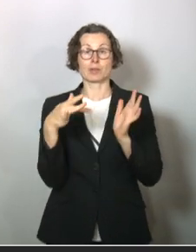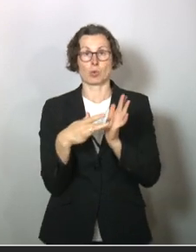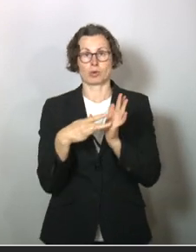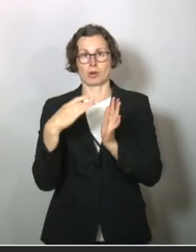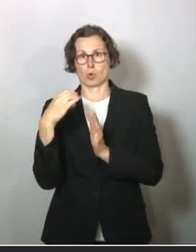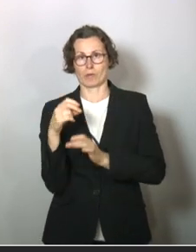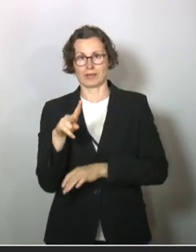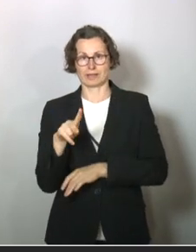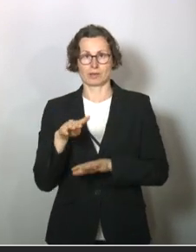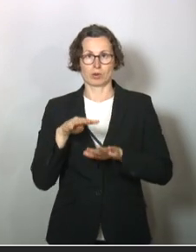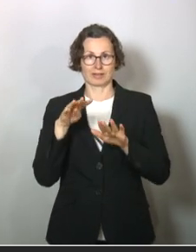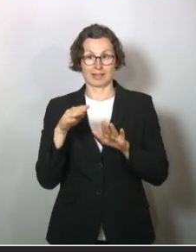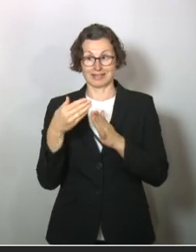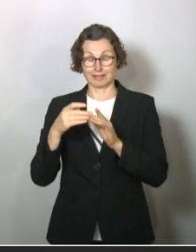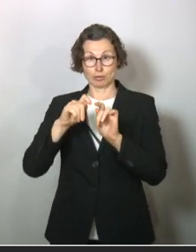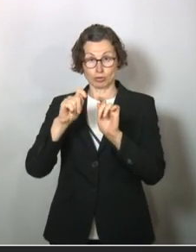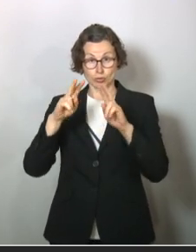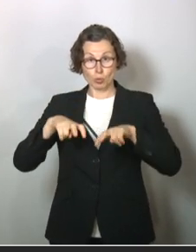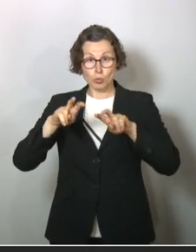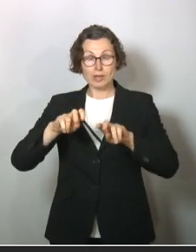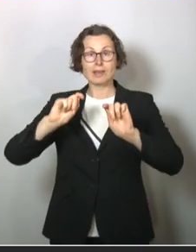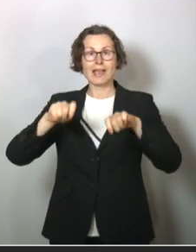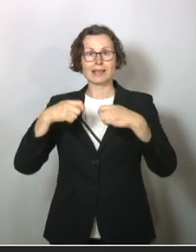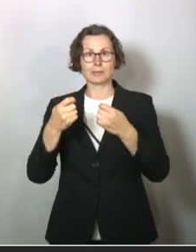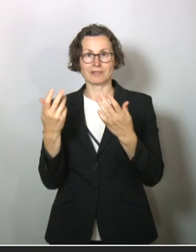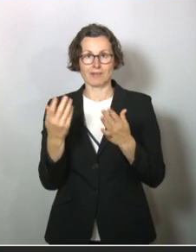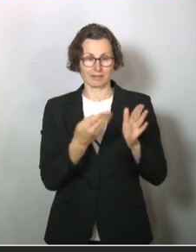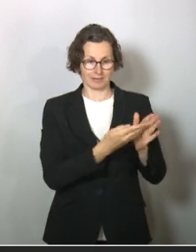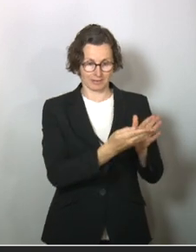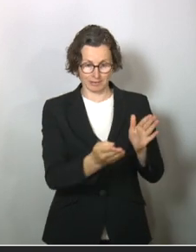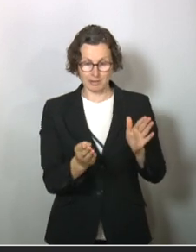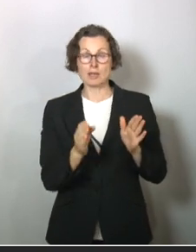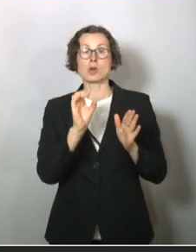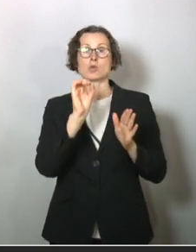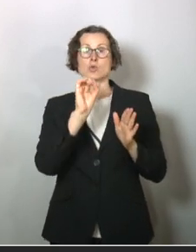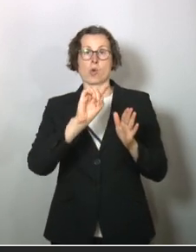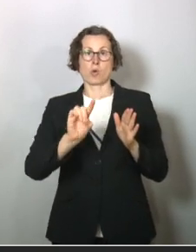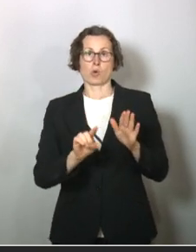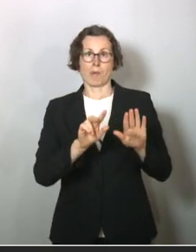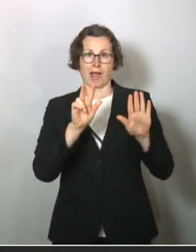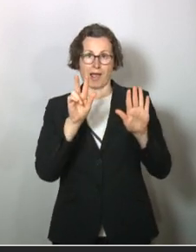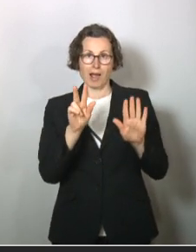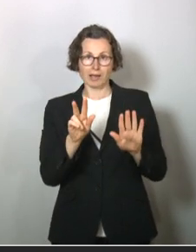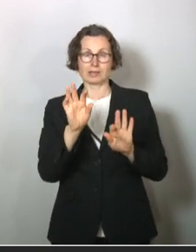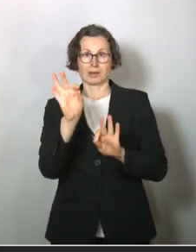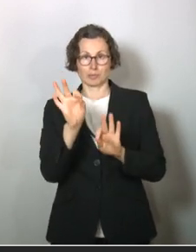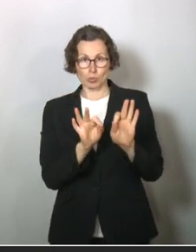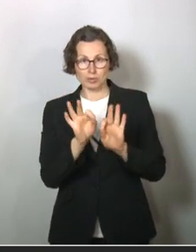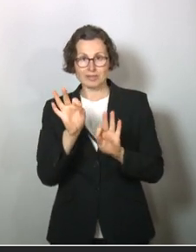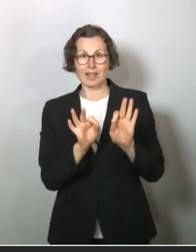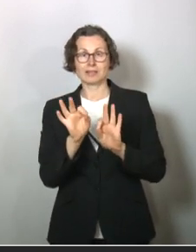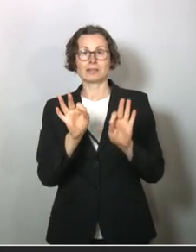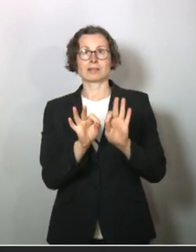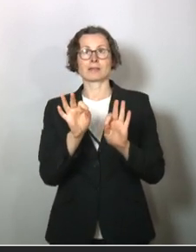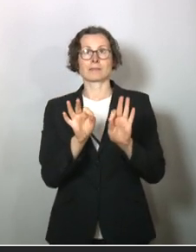Und diese Studie hat zum Ergebnis, dass nur 0,8% der Verstorbenen ohne die